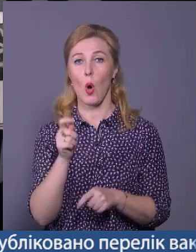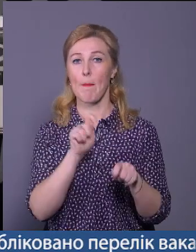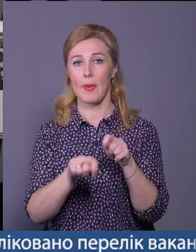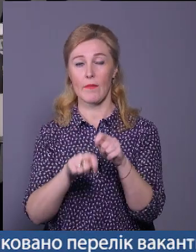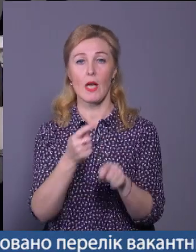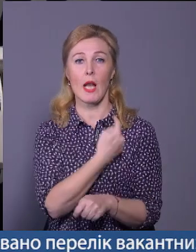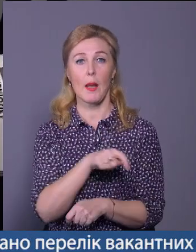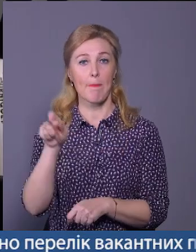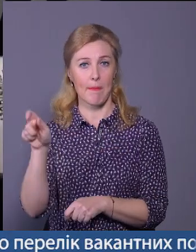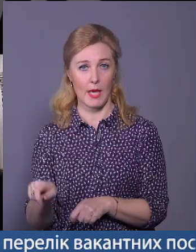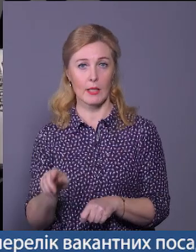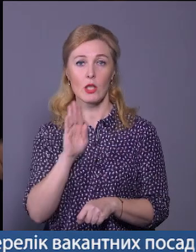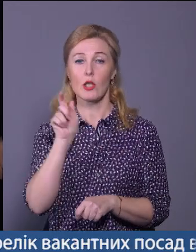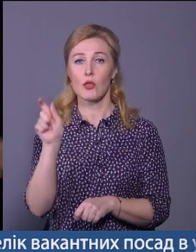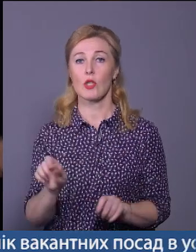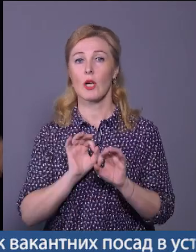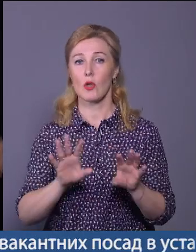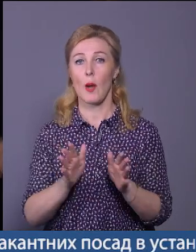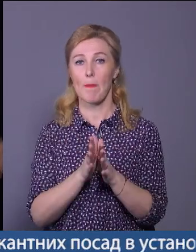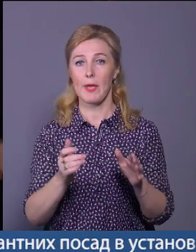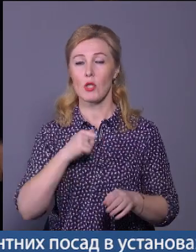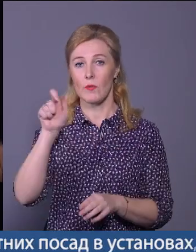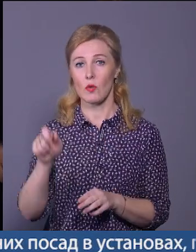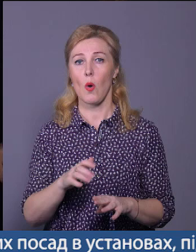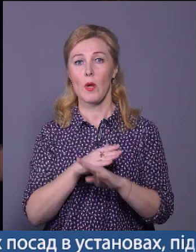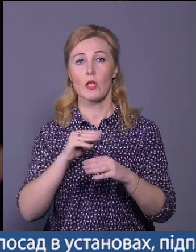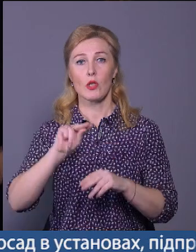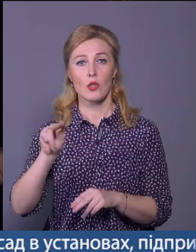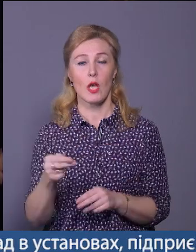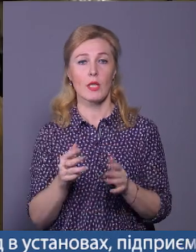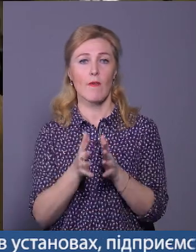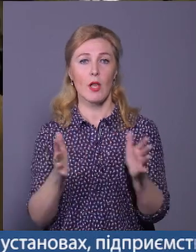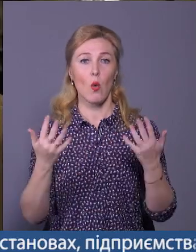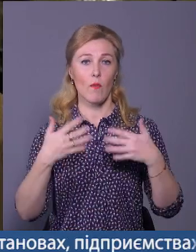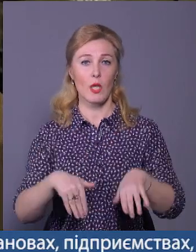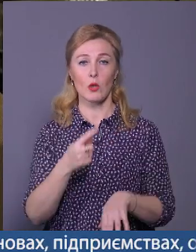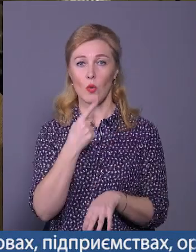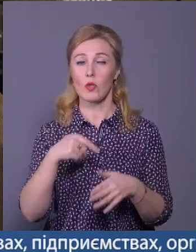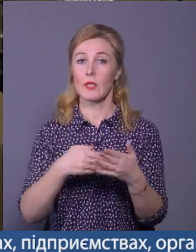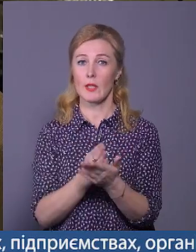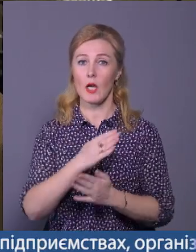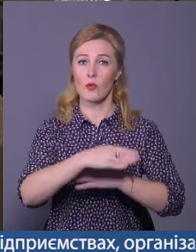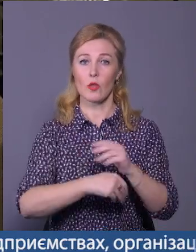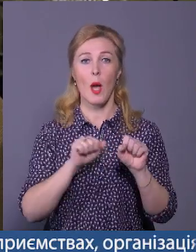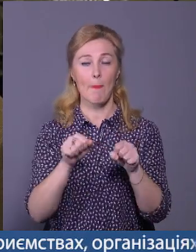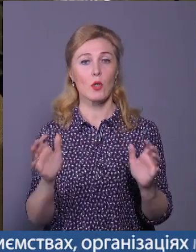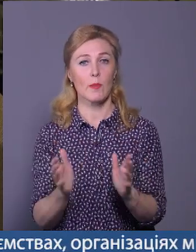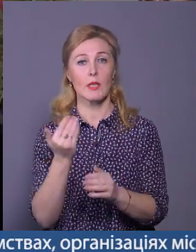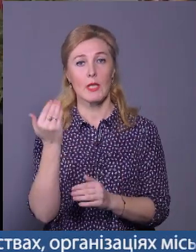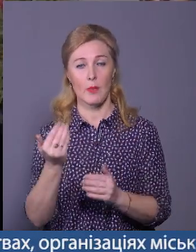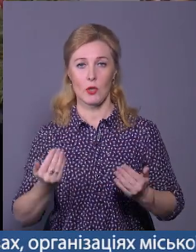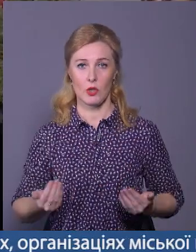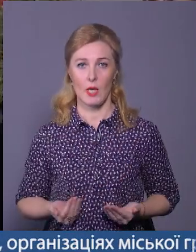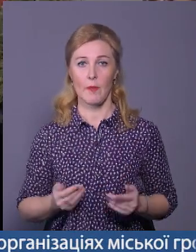і медики. Анна Маєвська каже, більшість військових гинуть саме через велику втрату крові. Тож, якісний турнікет може зберегти їм життя.